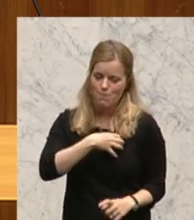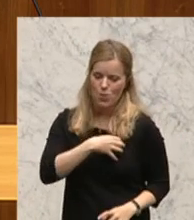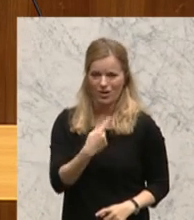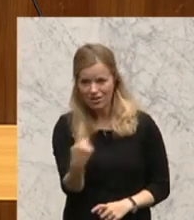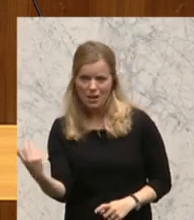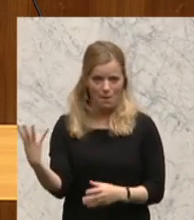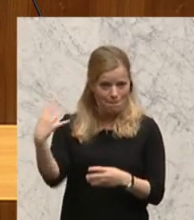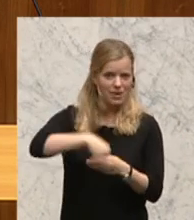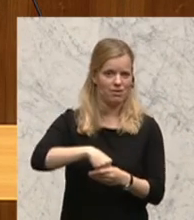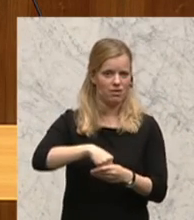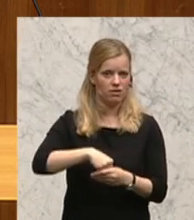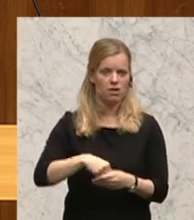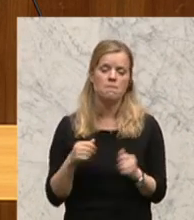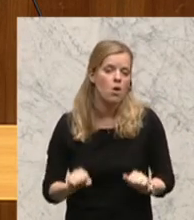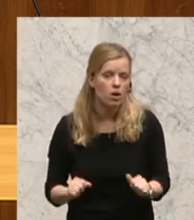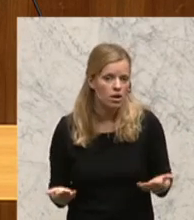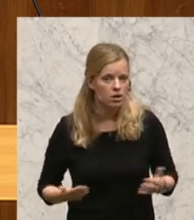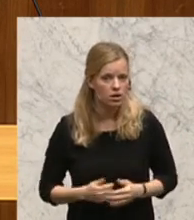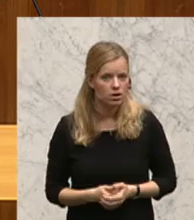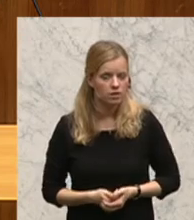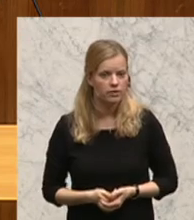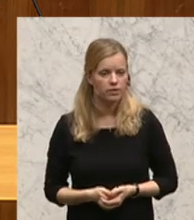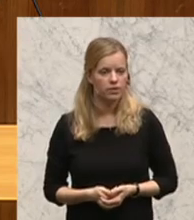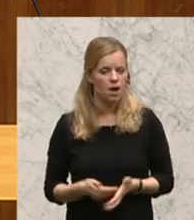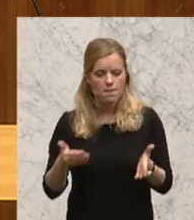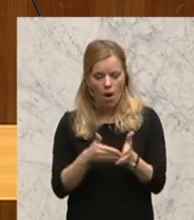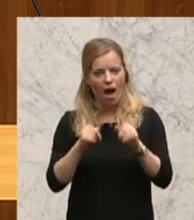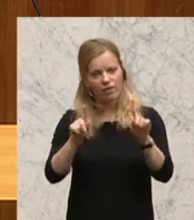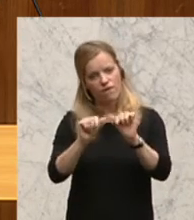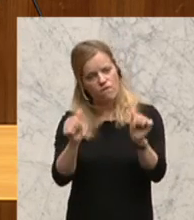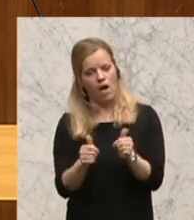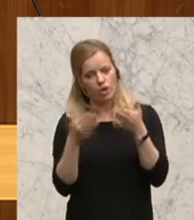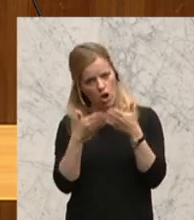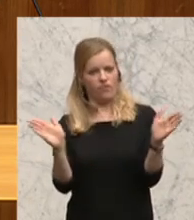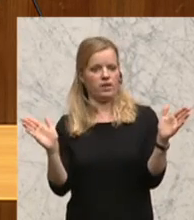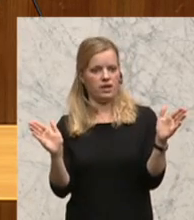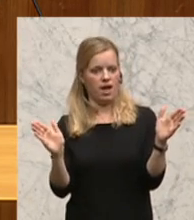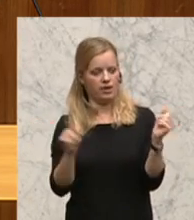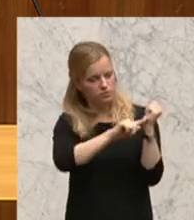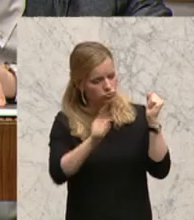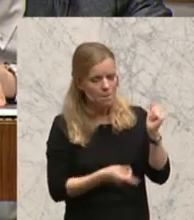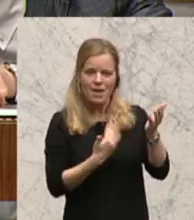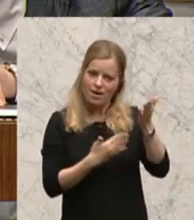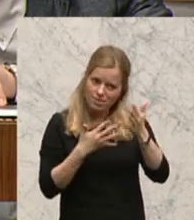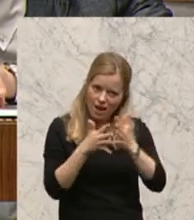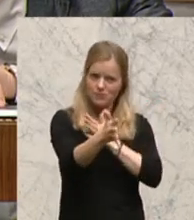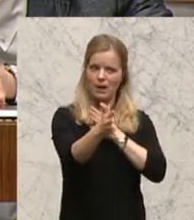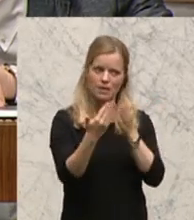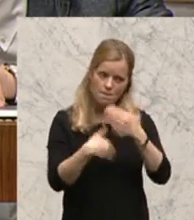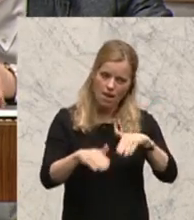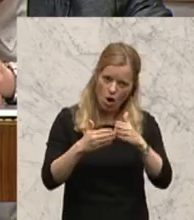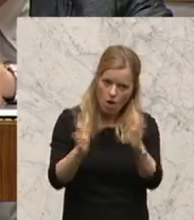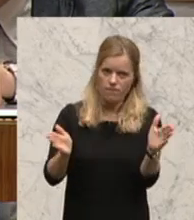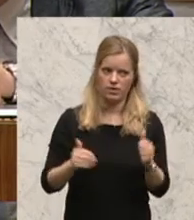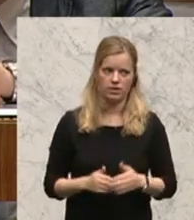möglich. Also es braucht hier eine andere Form der Öffentlichkeit bei der Budgeterstellung. Transparenz und Öffentlichkeit. Und da gibt